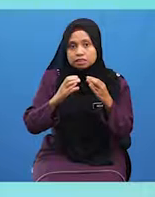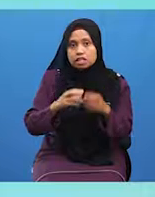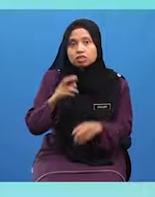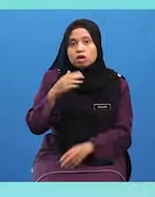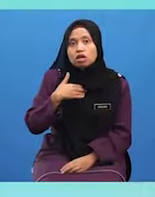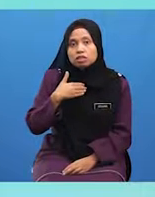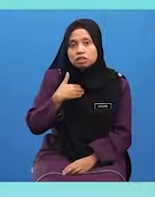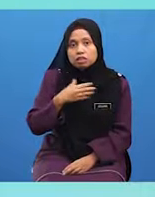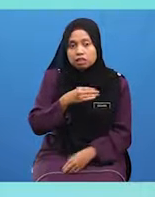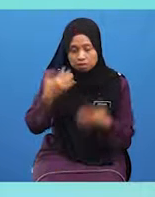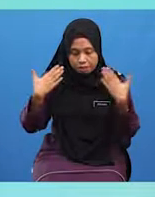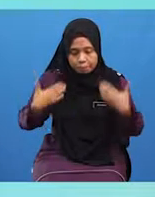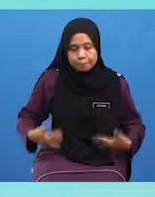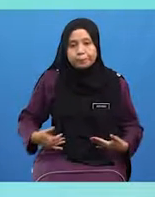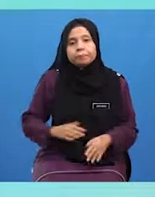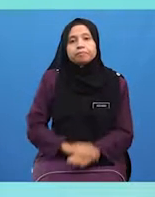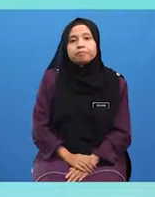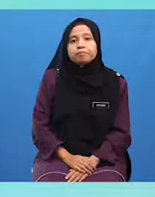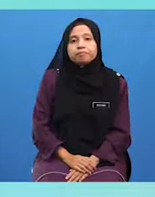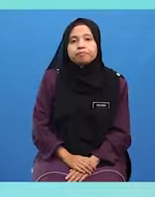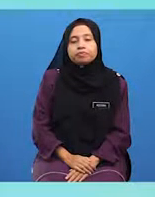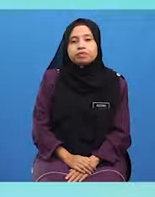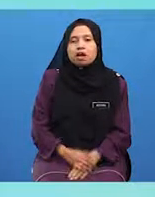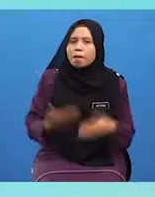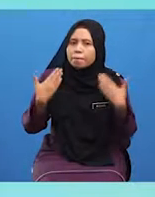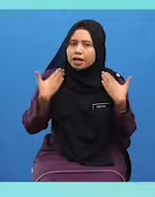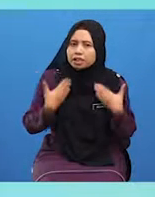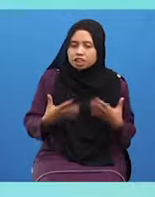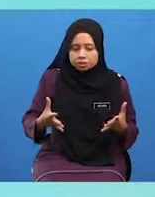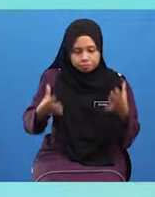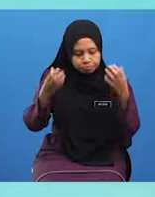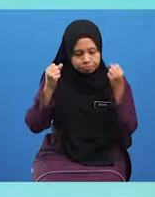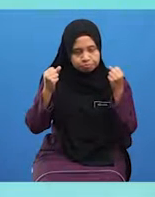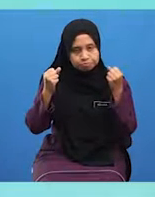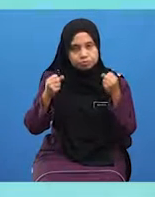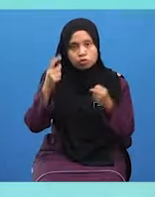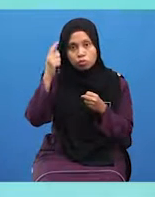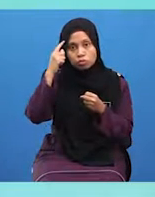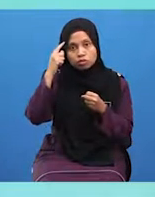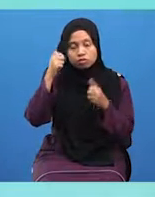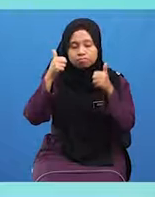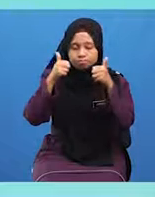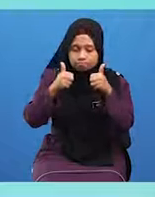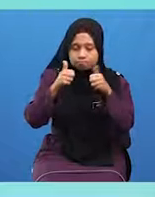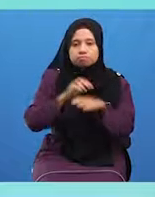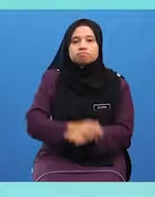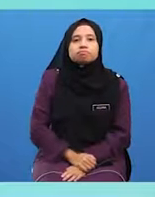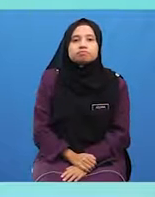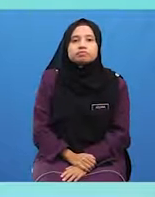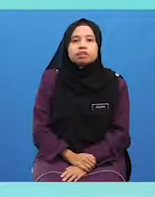Dan Jasmani Badan kita Sehat Otak Pun bijak